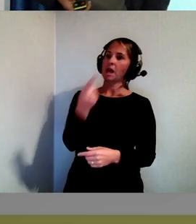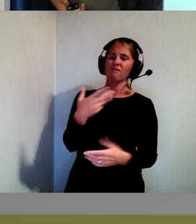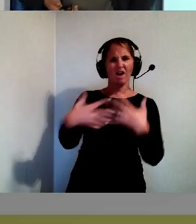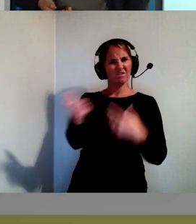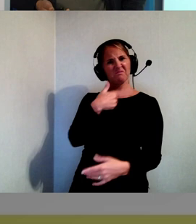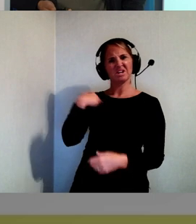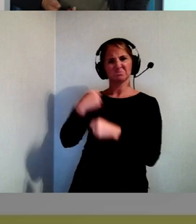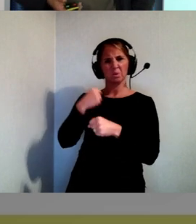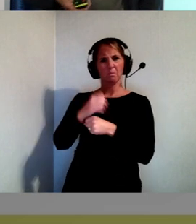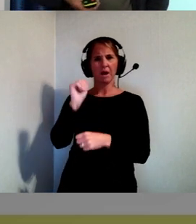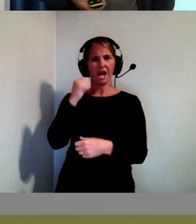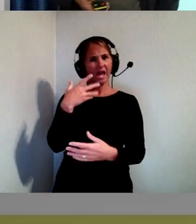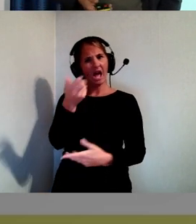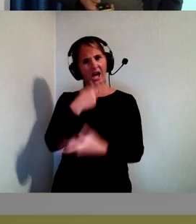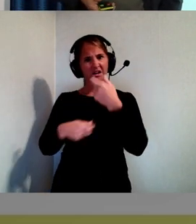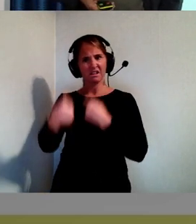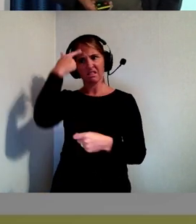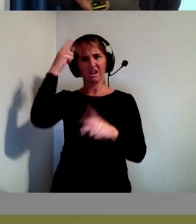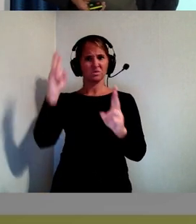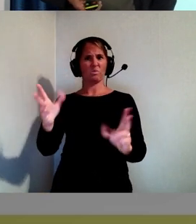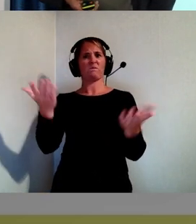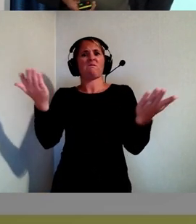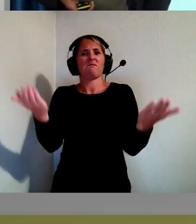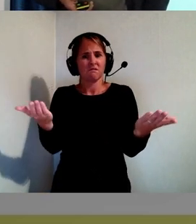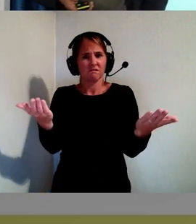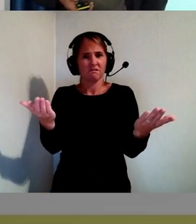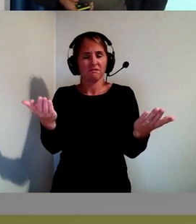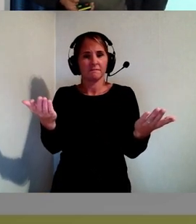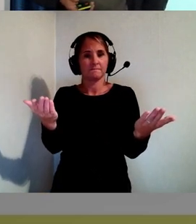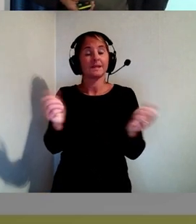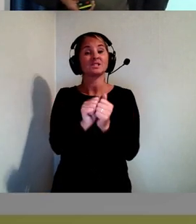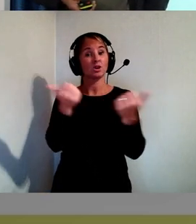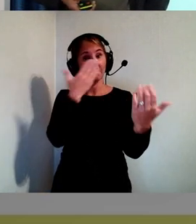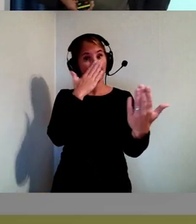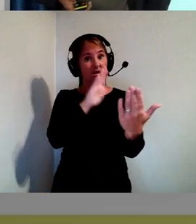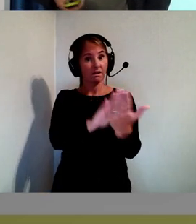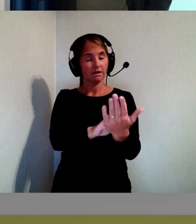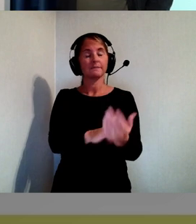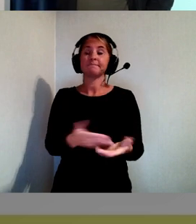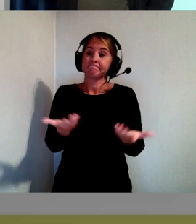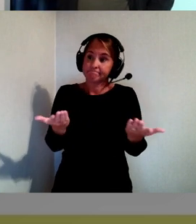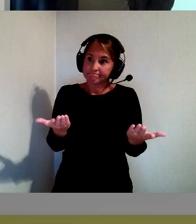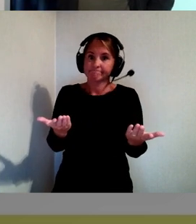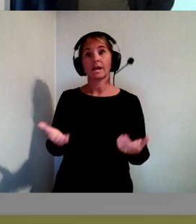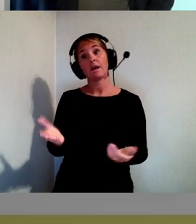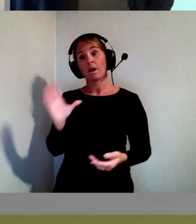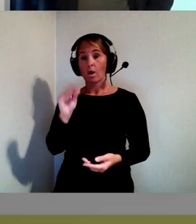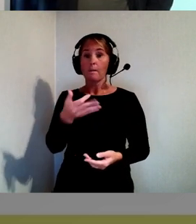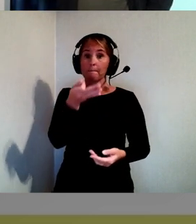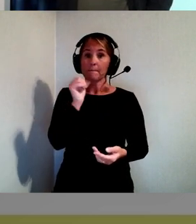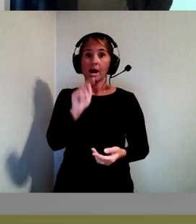-handel bry oss om det här? Om den här större bilden? Ja, här var inne på det.